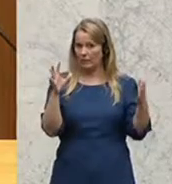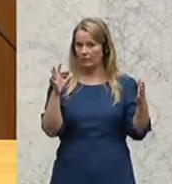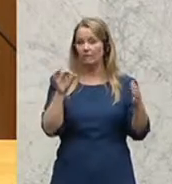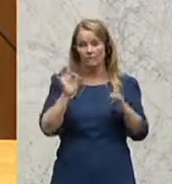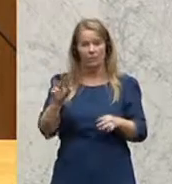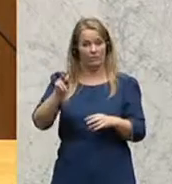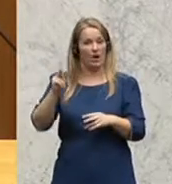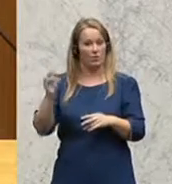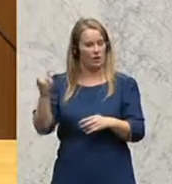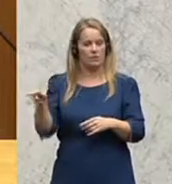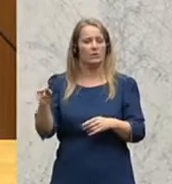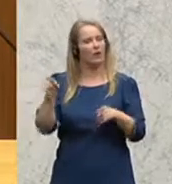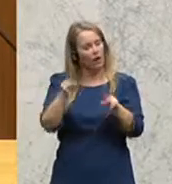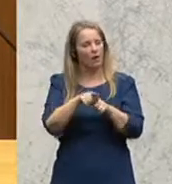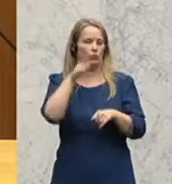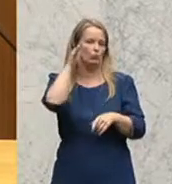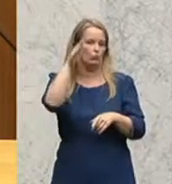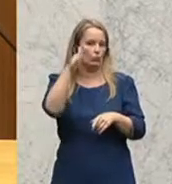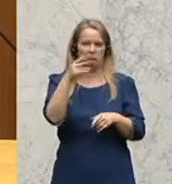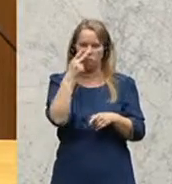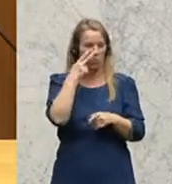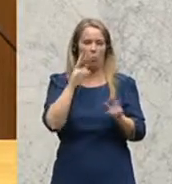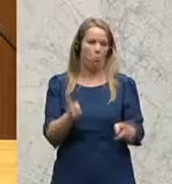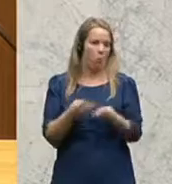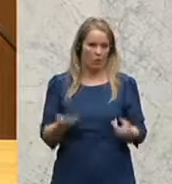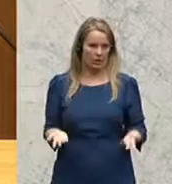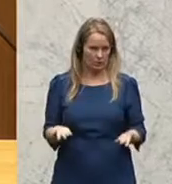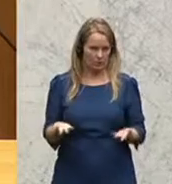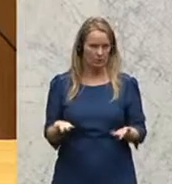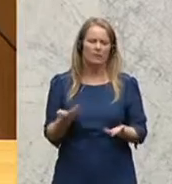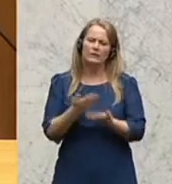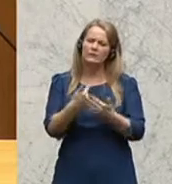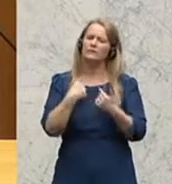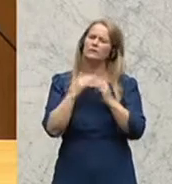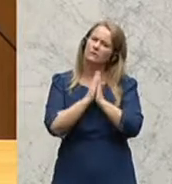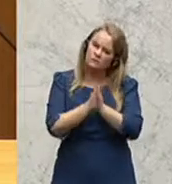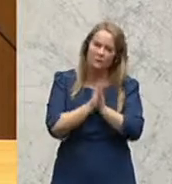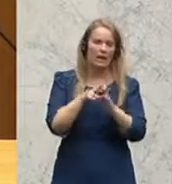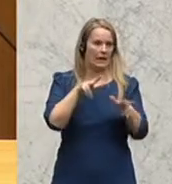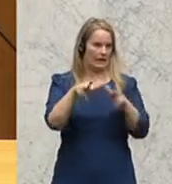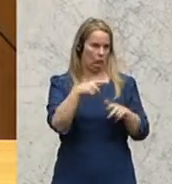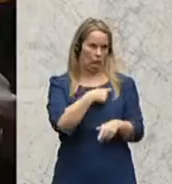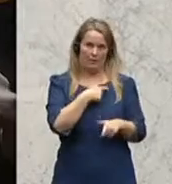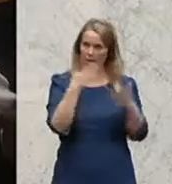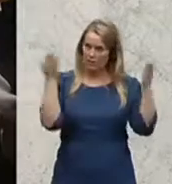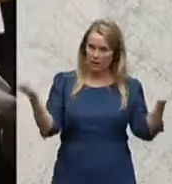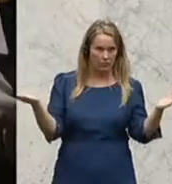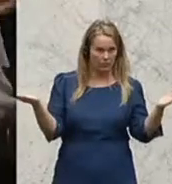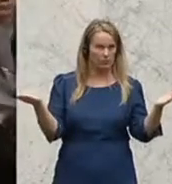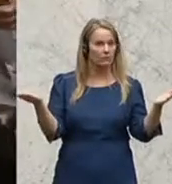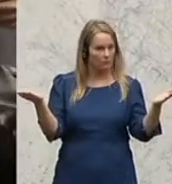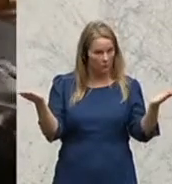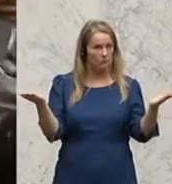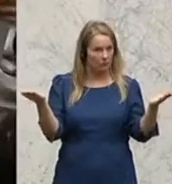scheint daher auch in Zukunft unmöglich zu sein. Und deswegen appelliere ich nochmal an die Regierungsparteien, dass